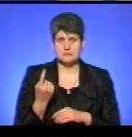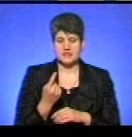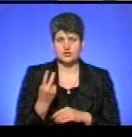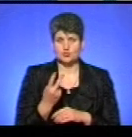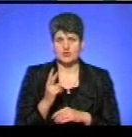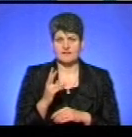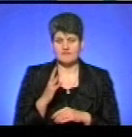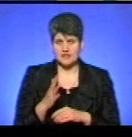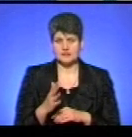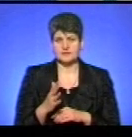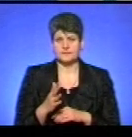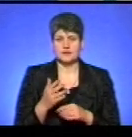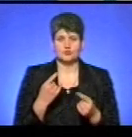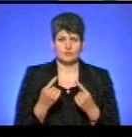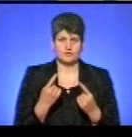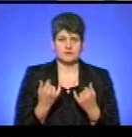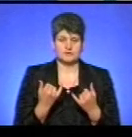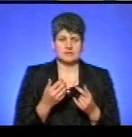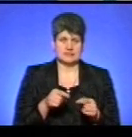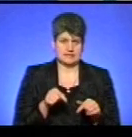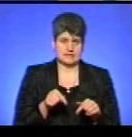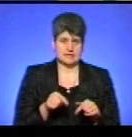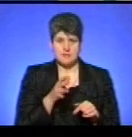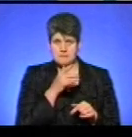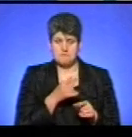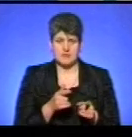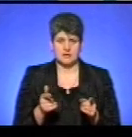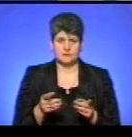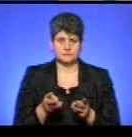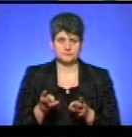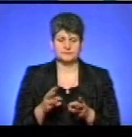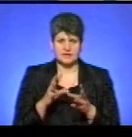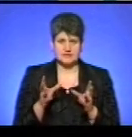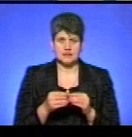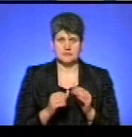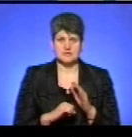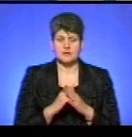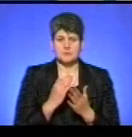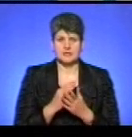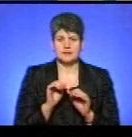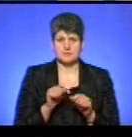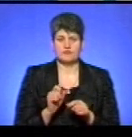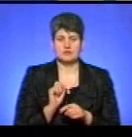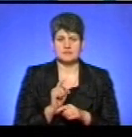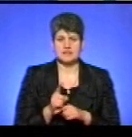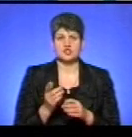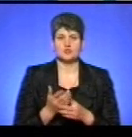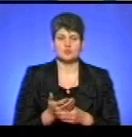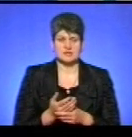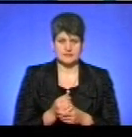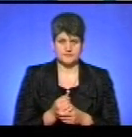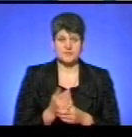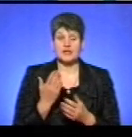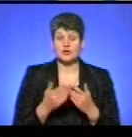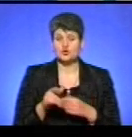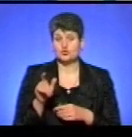кварталі, якщо ми говоримо за цей опалюний період, і на загальних підставах мати право для призначення субсидій. Якщо